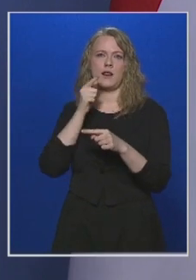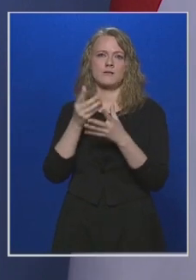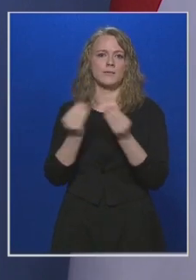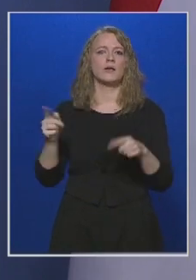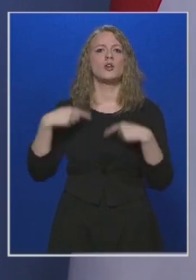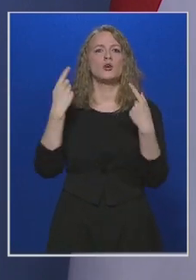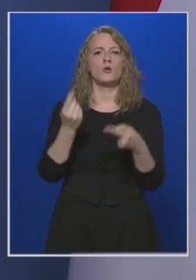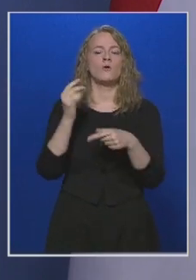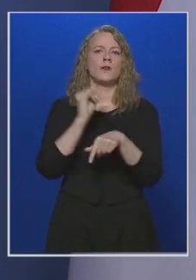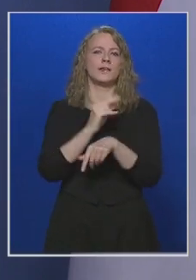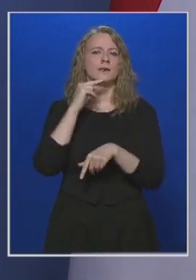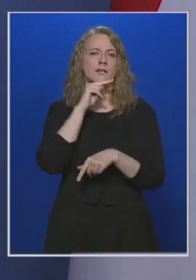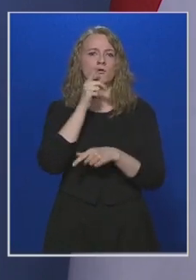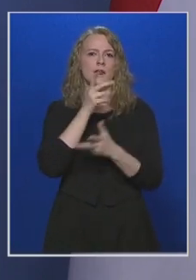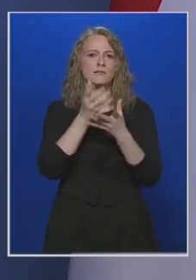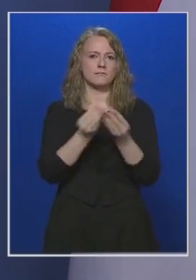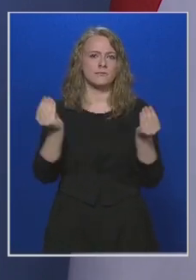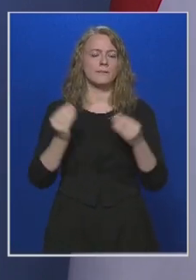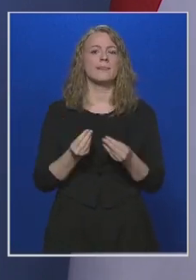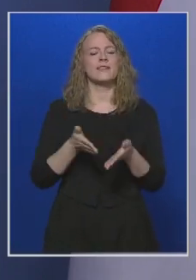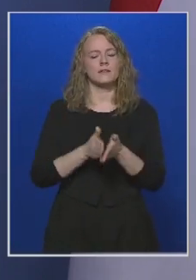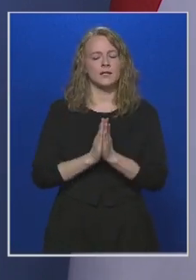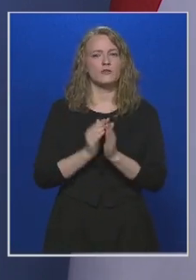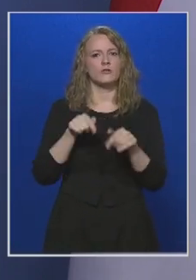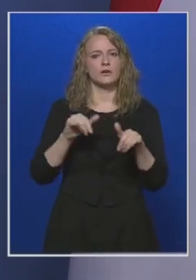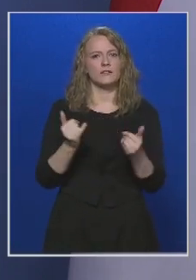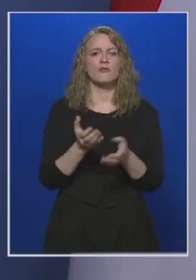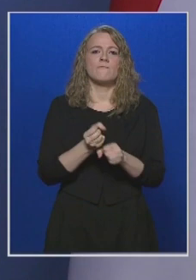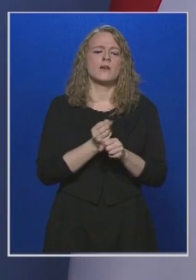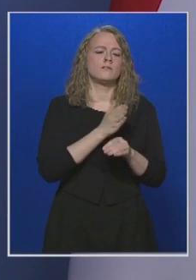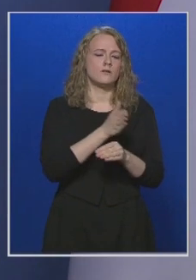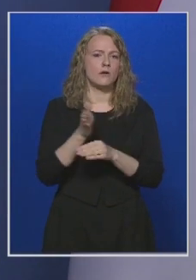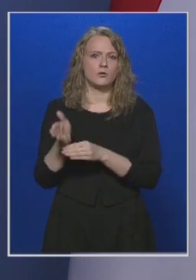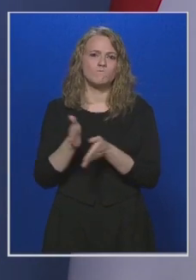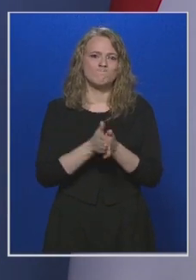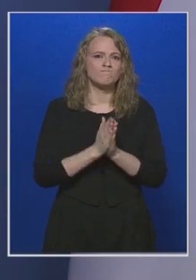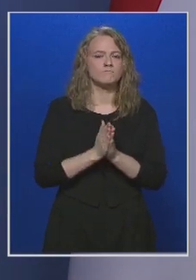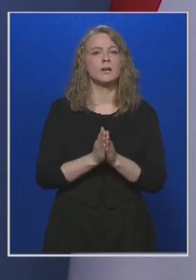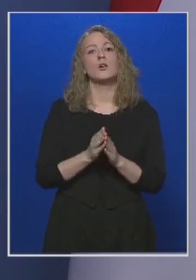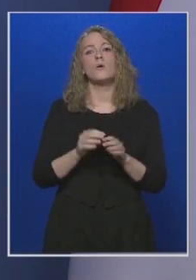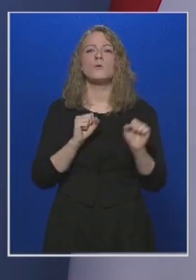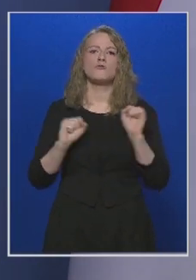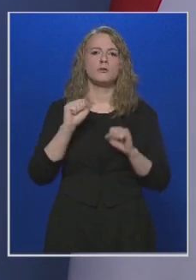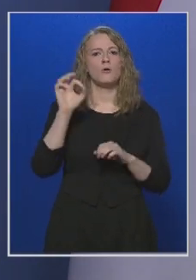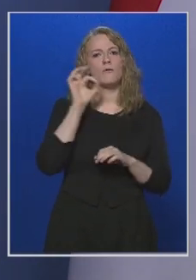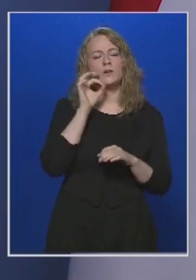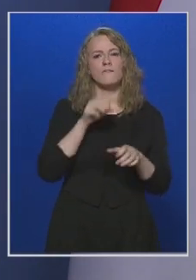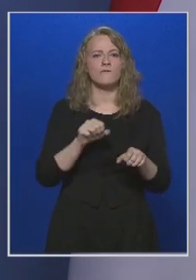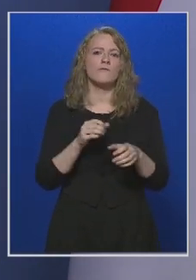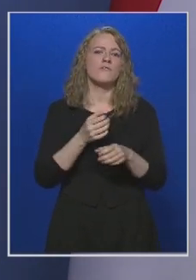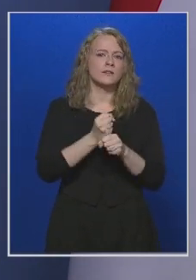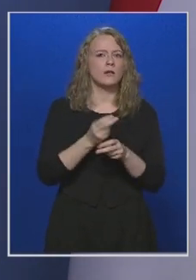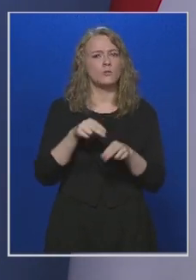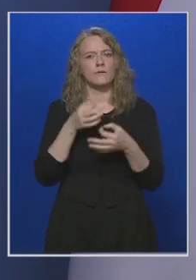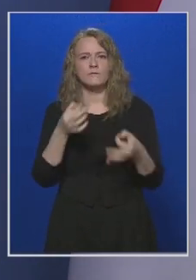tehát jövő héten, hétfőn. Ezért az a kérésünk itt is a fenntartókhoz, bölcsödei és óvodai fenntartókról beszélünk. Itt vannak állami